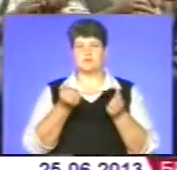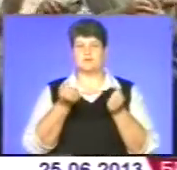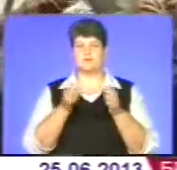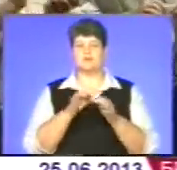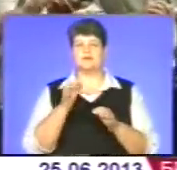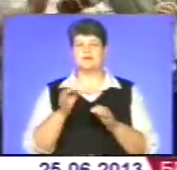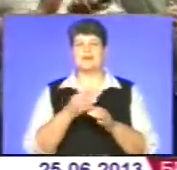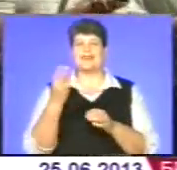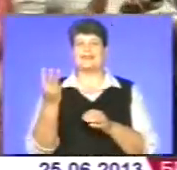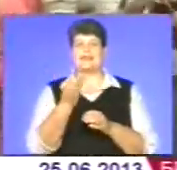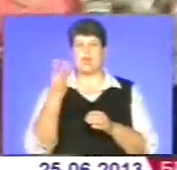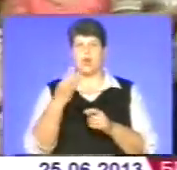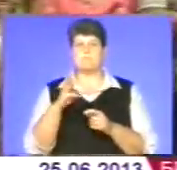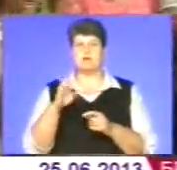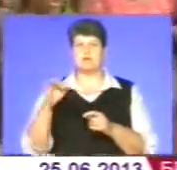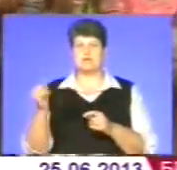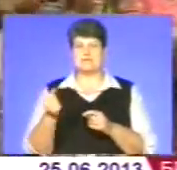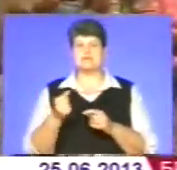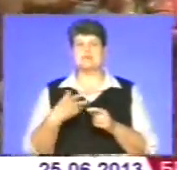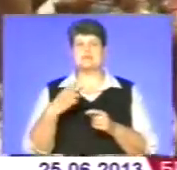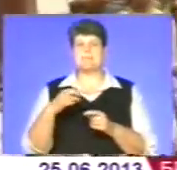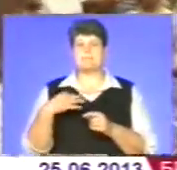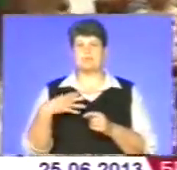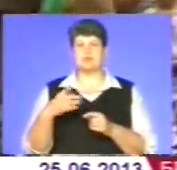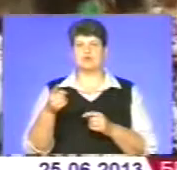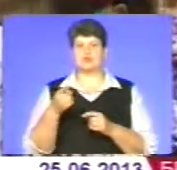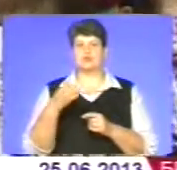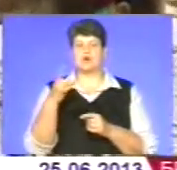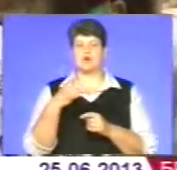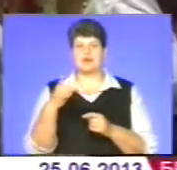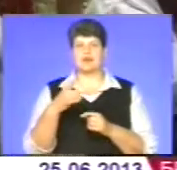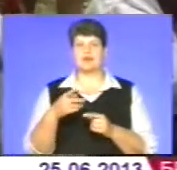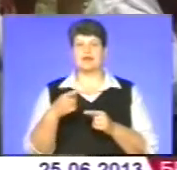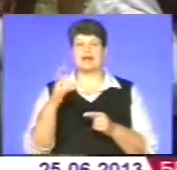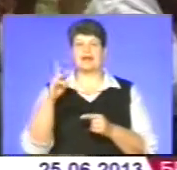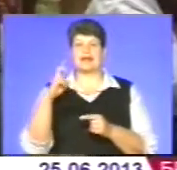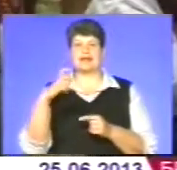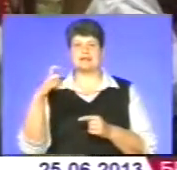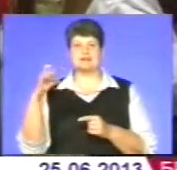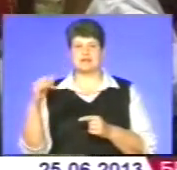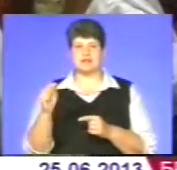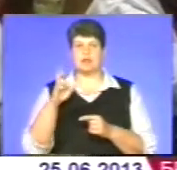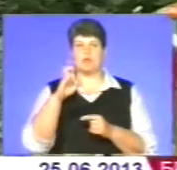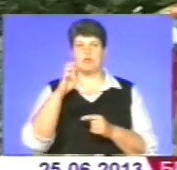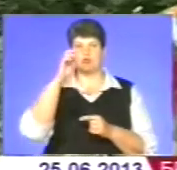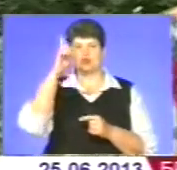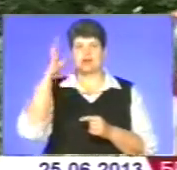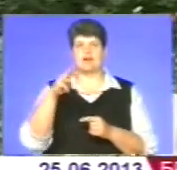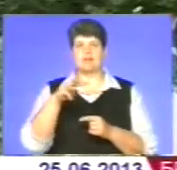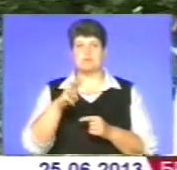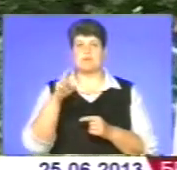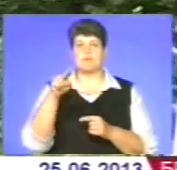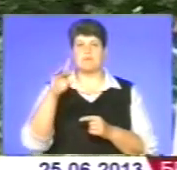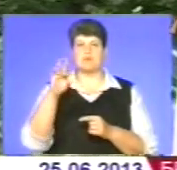Тріобан-дуристок із Білої Тернопільського району. Рідні сестри Христина, Богослава та Марія Простак. Ми приїхали